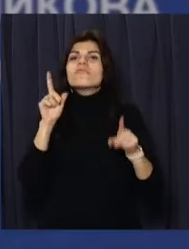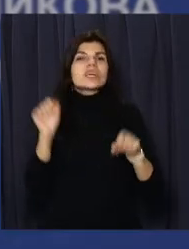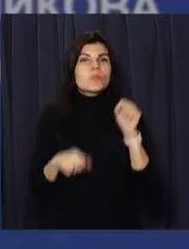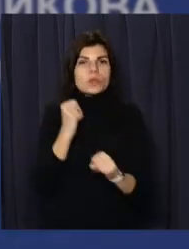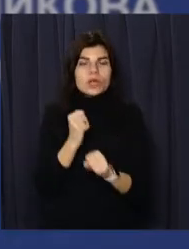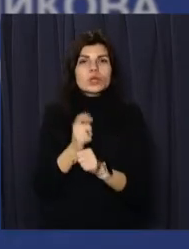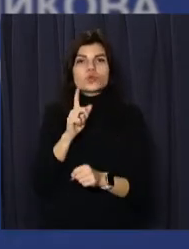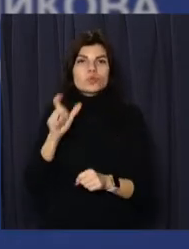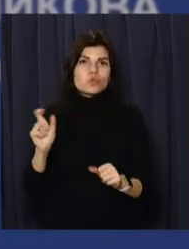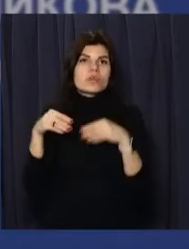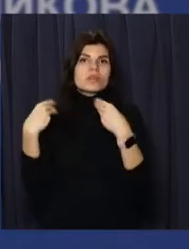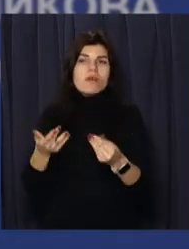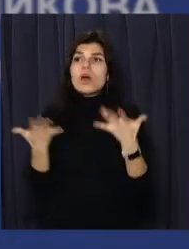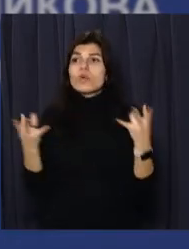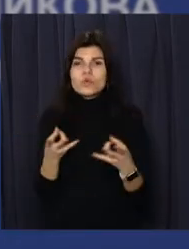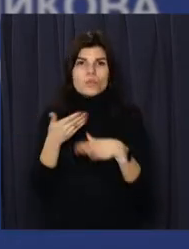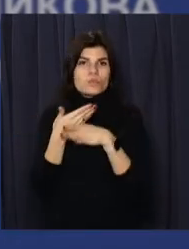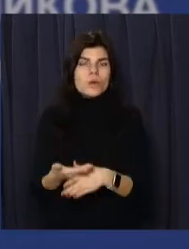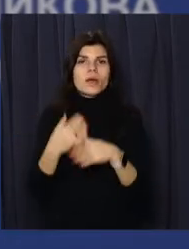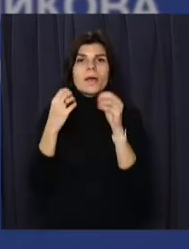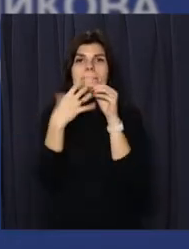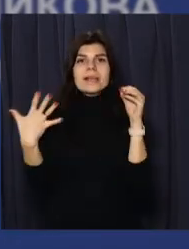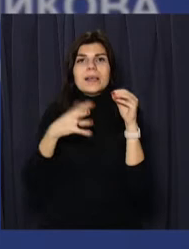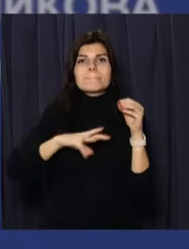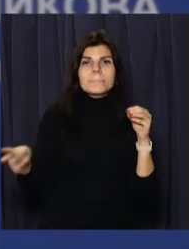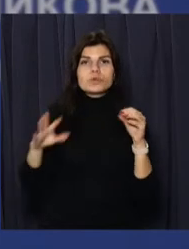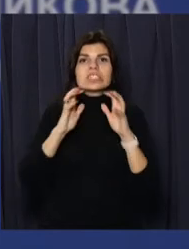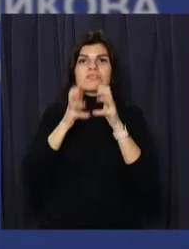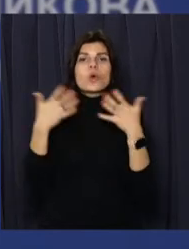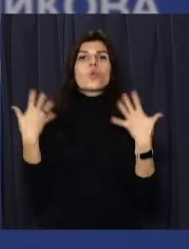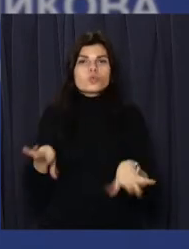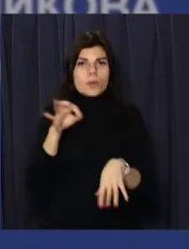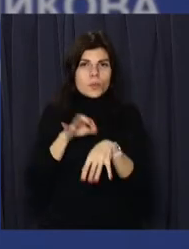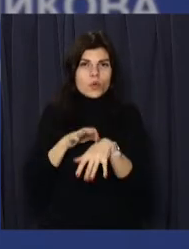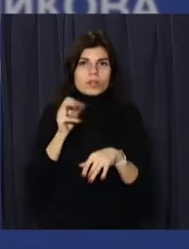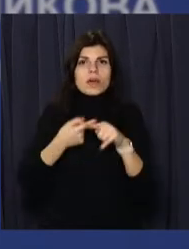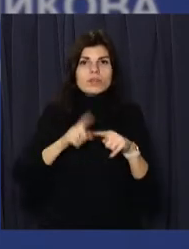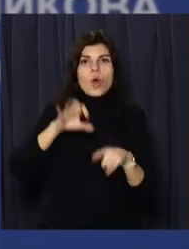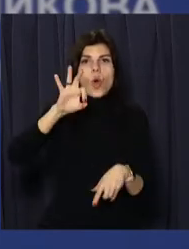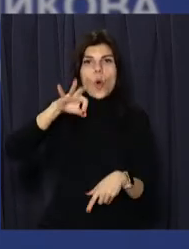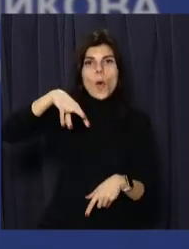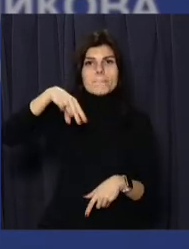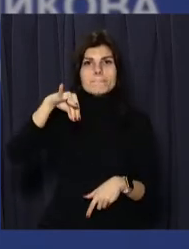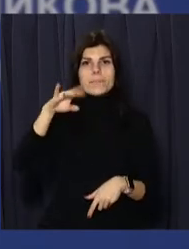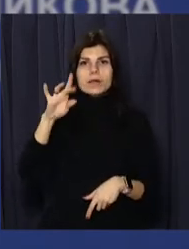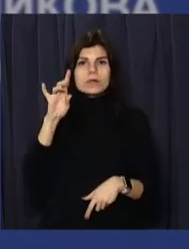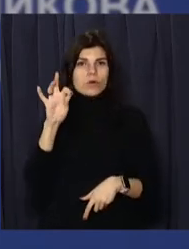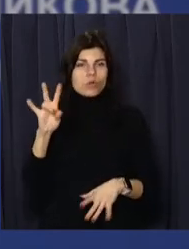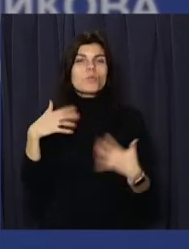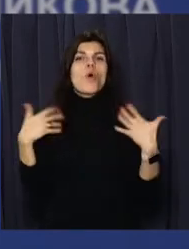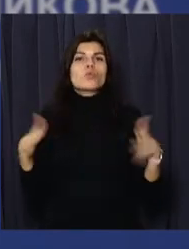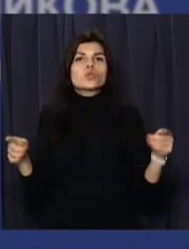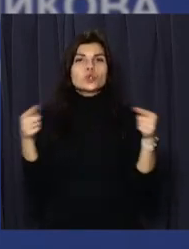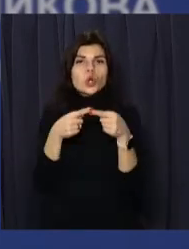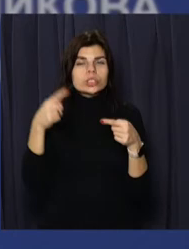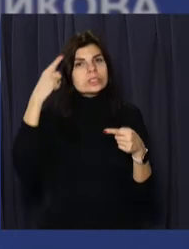надавати допомогу. 15 мільйонів в світі вже захворіли на мікрон. І ми вже точно знаємо,